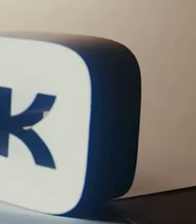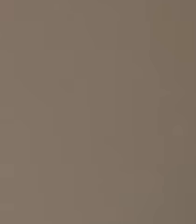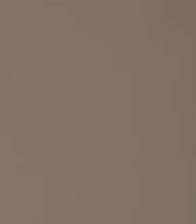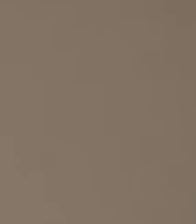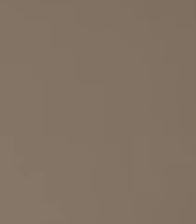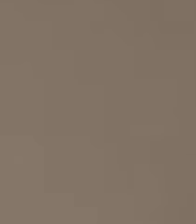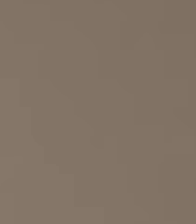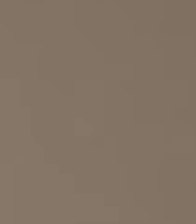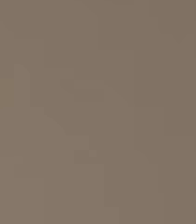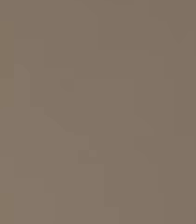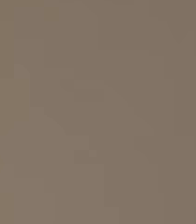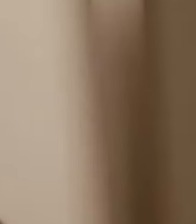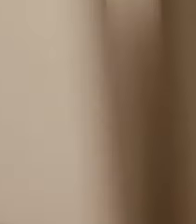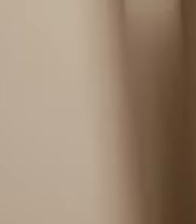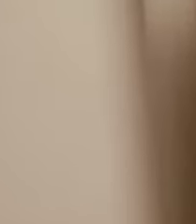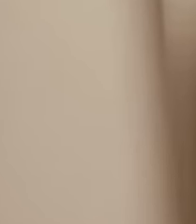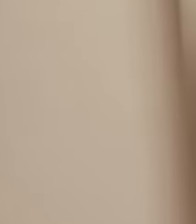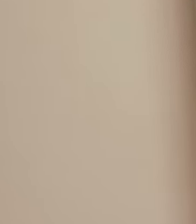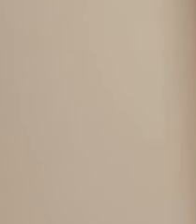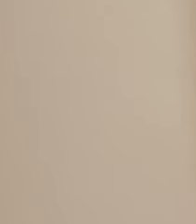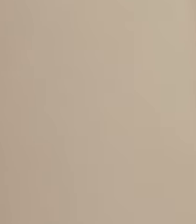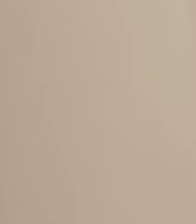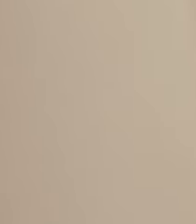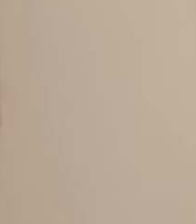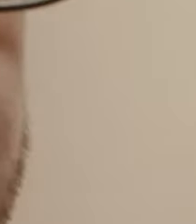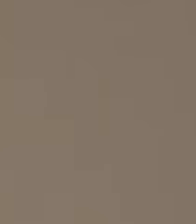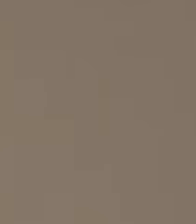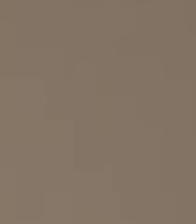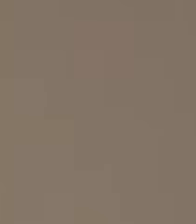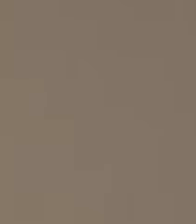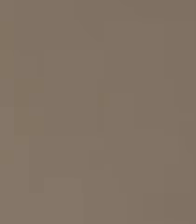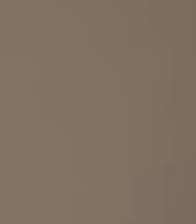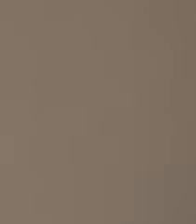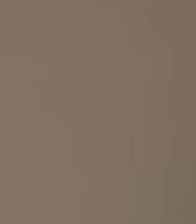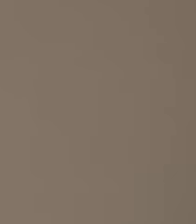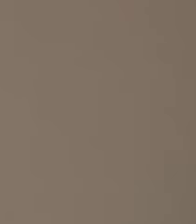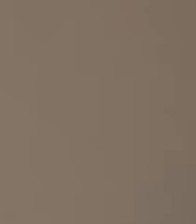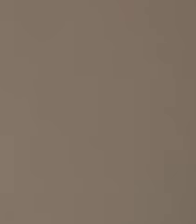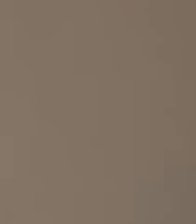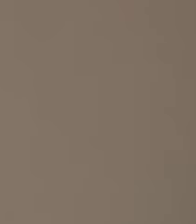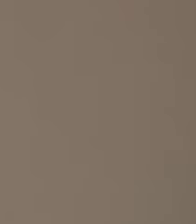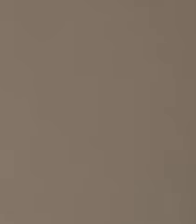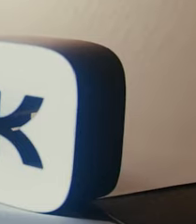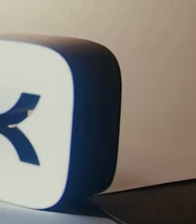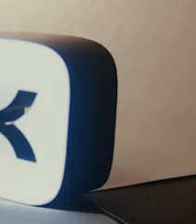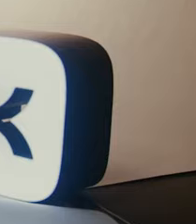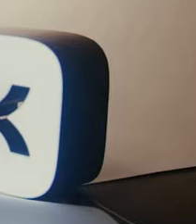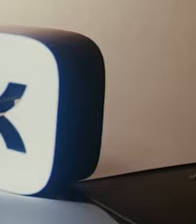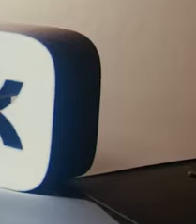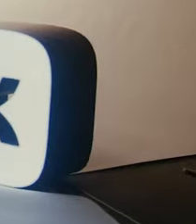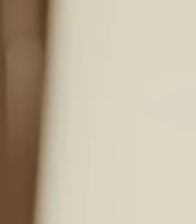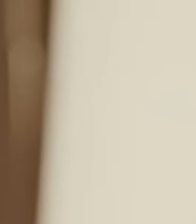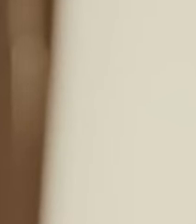Самая безопасная среда — это когда компьютер не подключен к интернету и даже к розетке. Но понятно, что в IT-компаниях это не работает. У любого